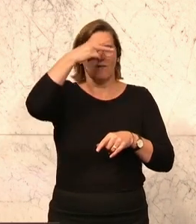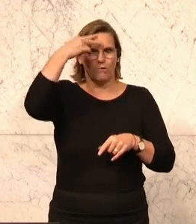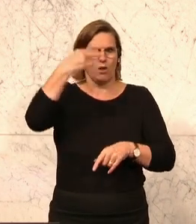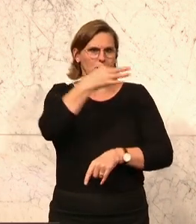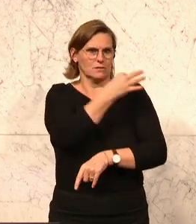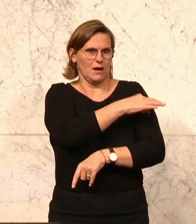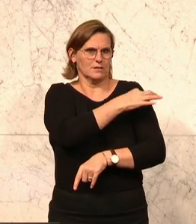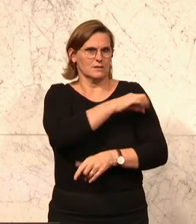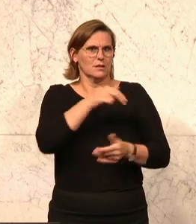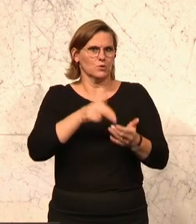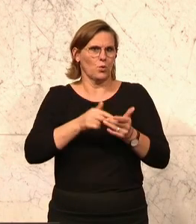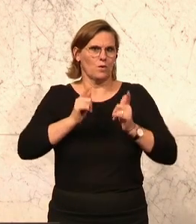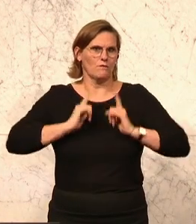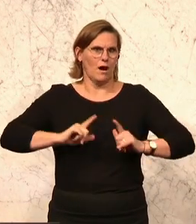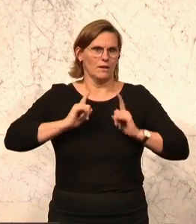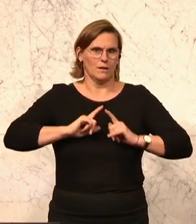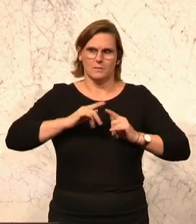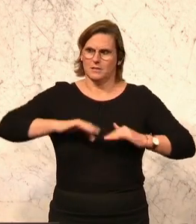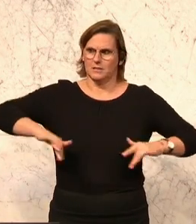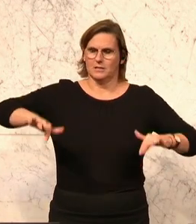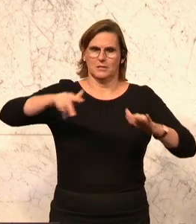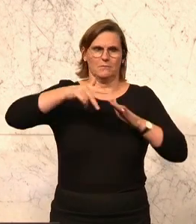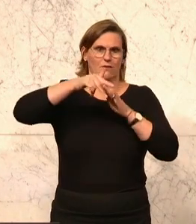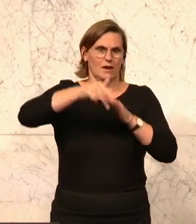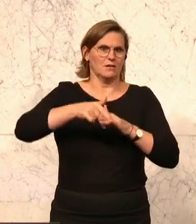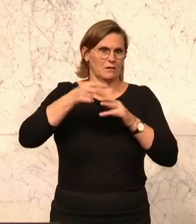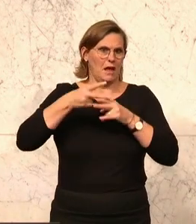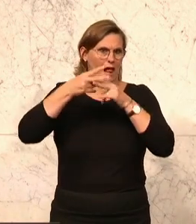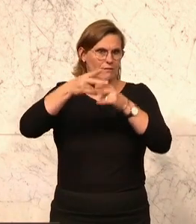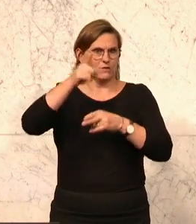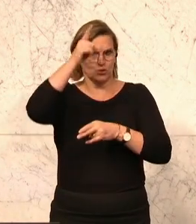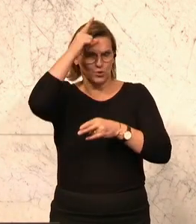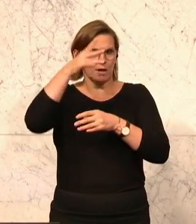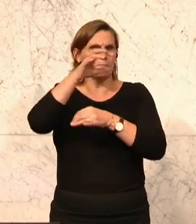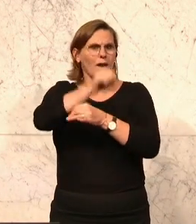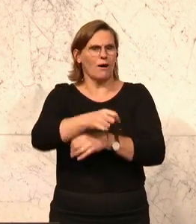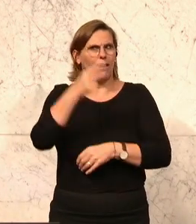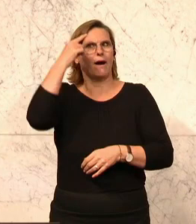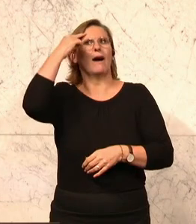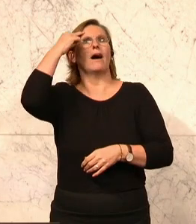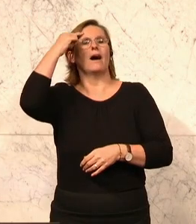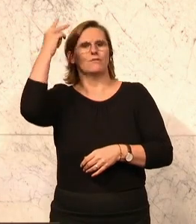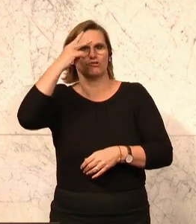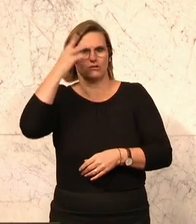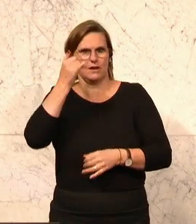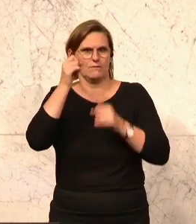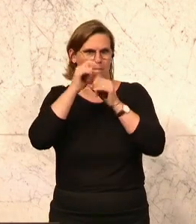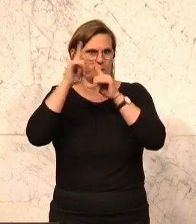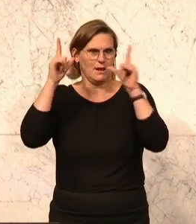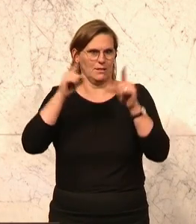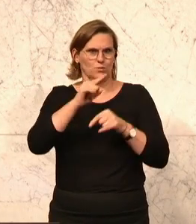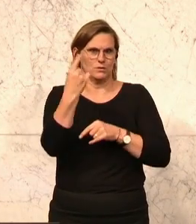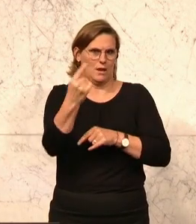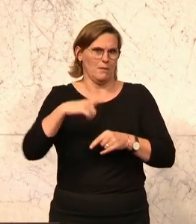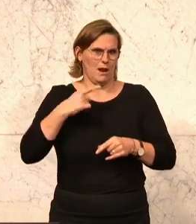immer auf seine Kavallerie. Da hätte geholfen bei der Türkenbelagerung. Jetzt sind wir schon ein bisschen weiter. Sie sind ja in der Vergangenheit.